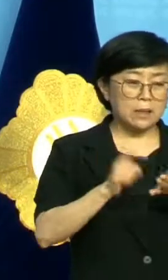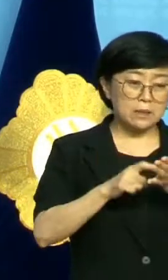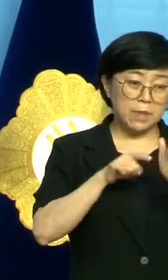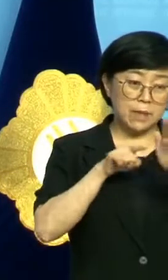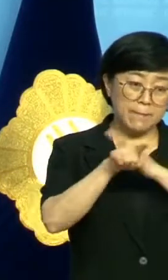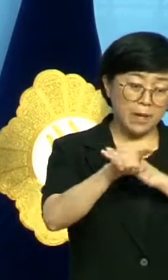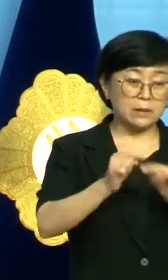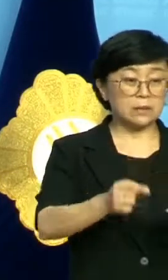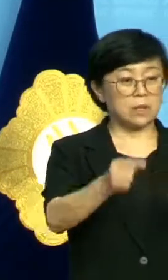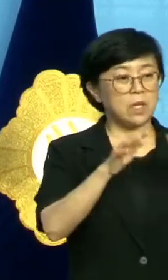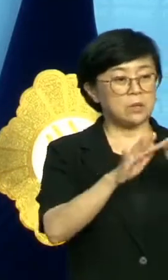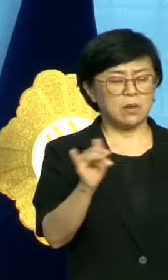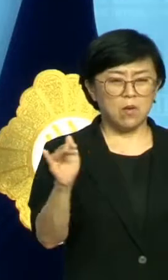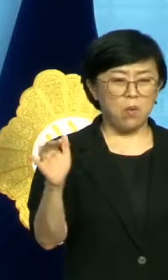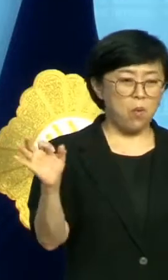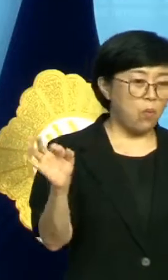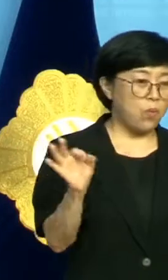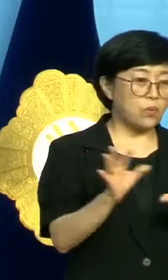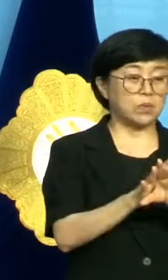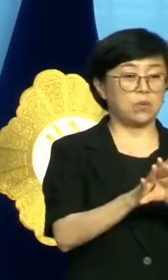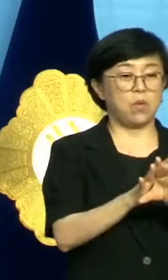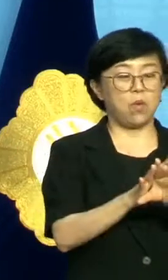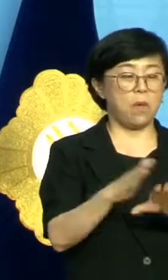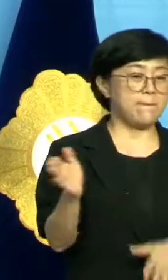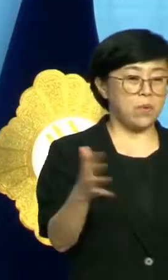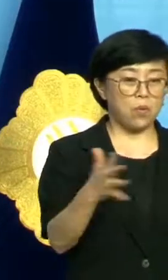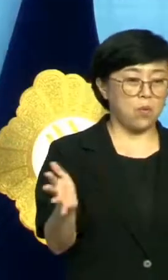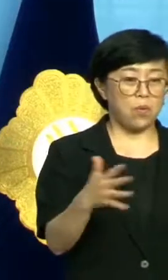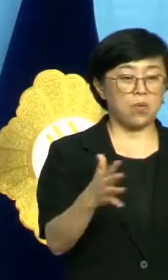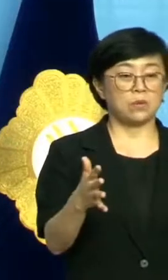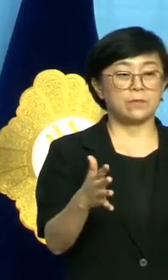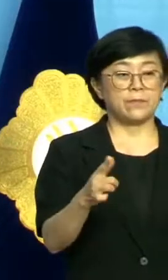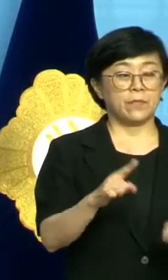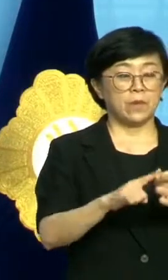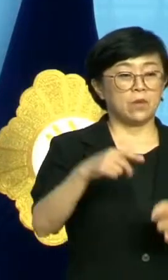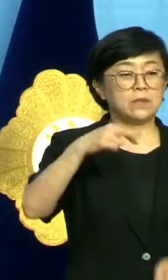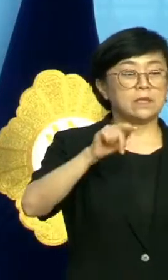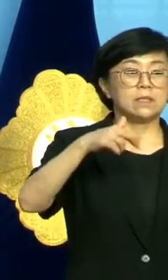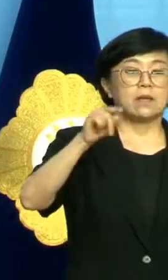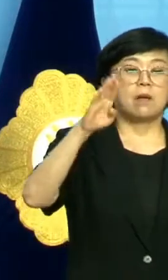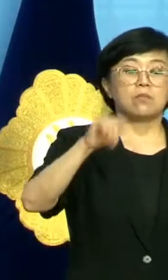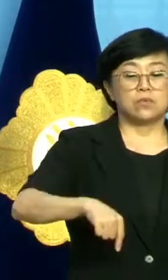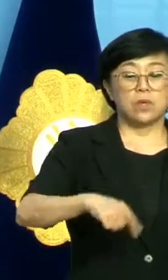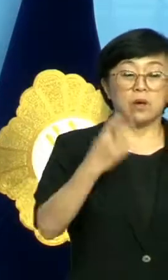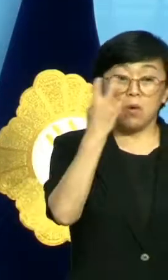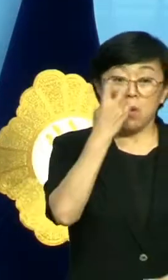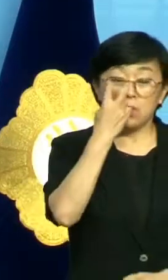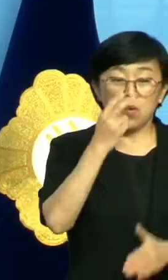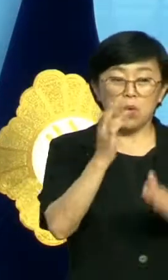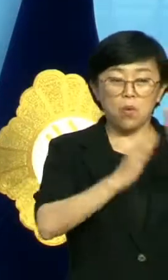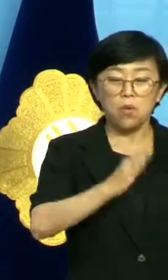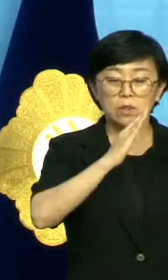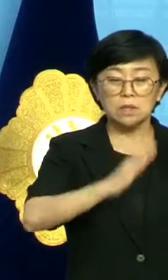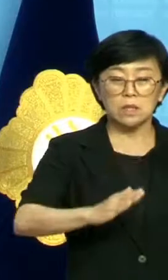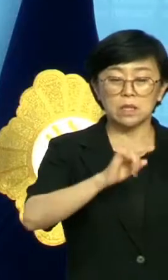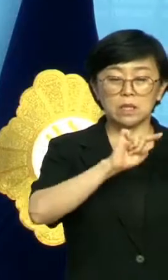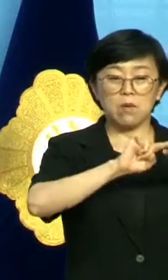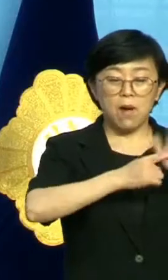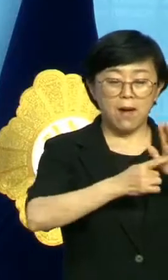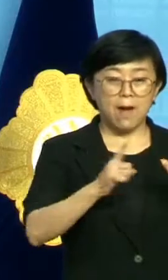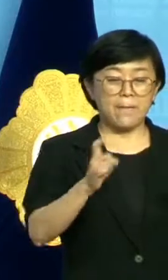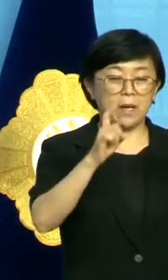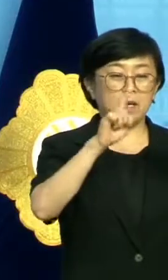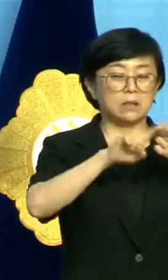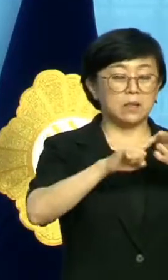참석자들은 어디로 갔는지 알 수 없어 바람을 맞았고 산자부의 재검토위원회 공론화